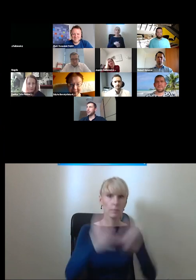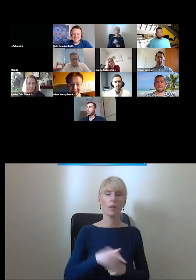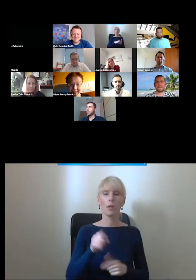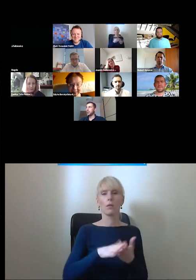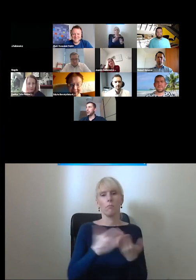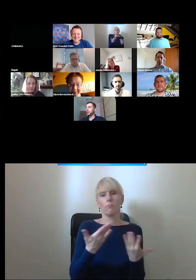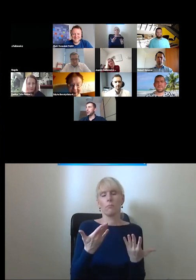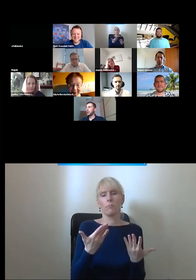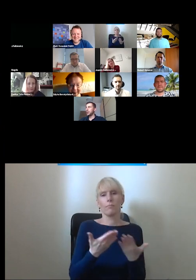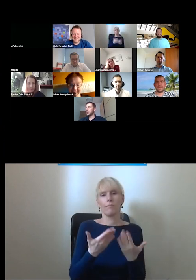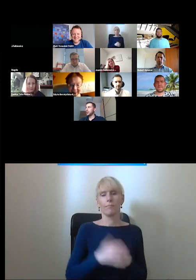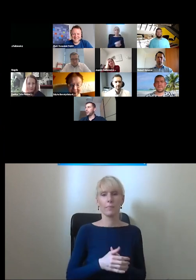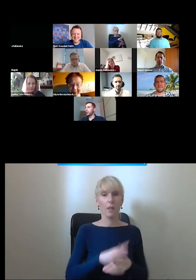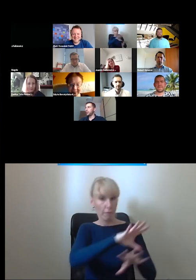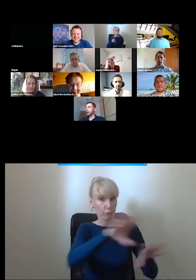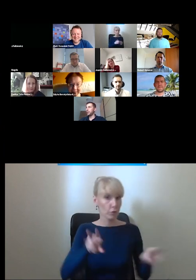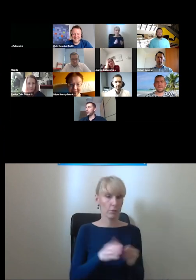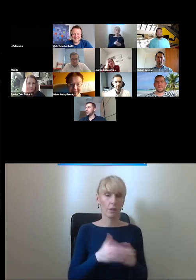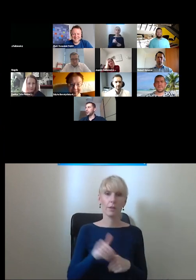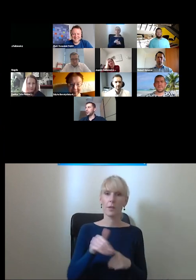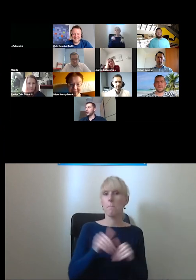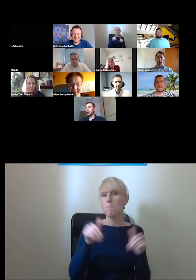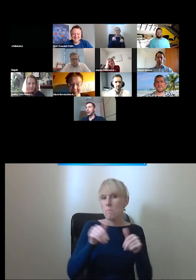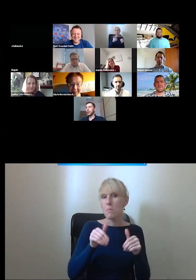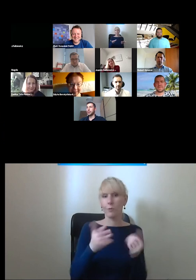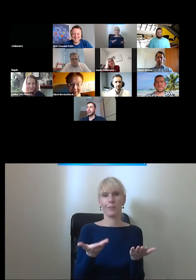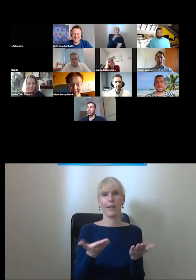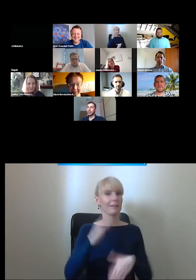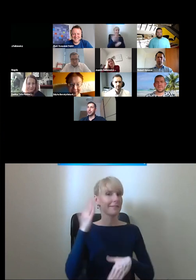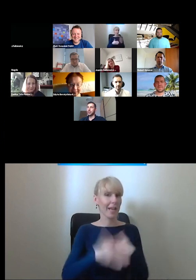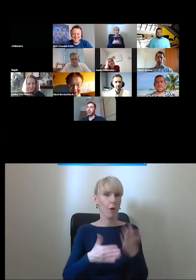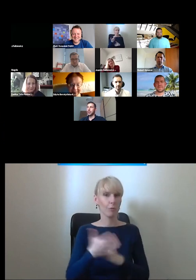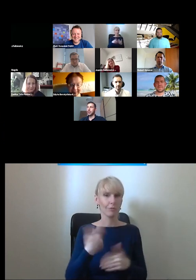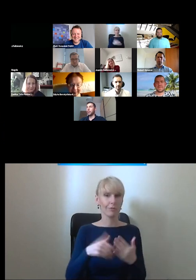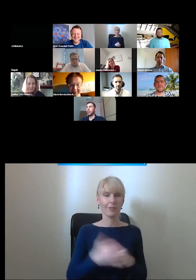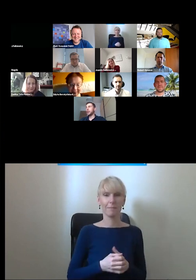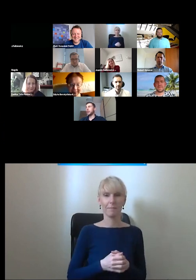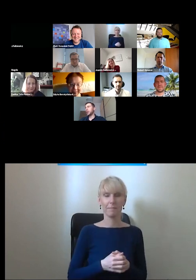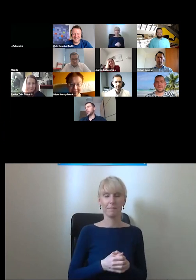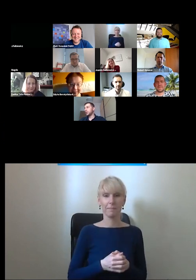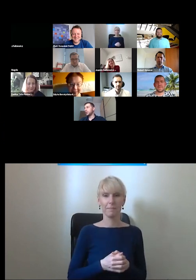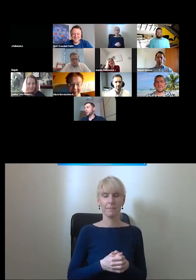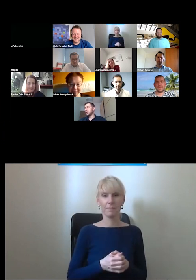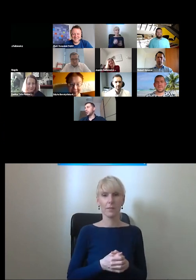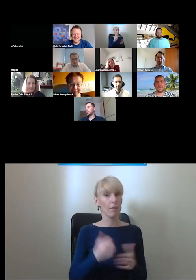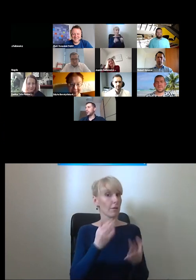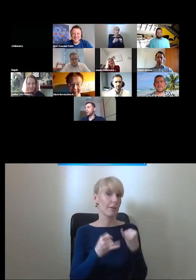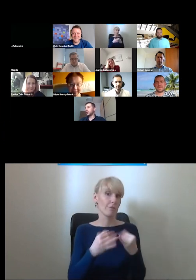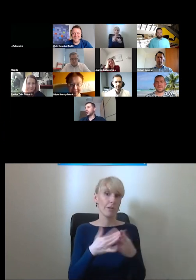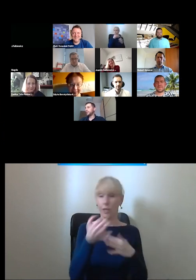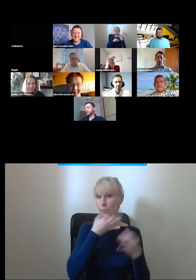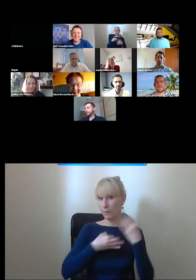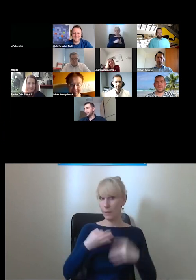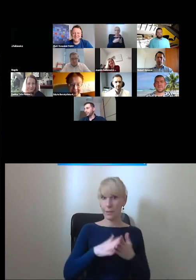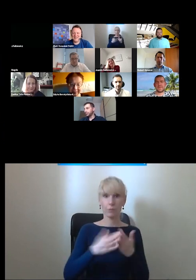wakacjami zakończę swoją aktywność dziękuję bardzo i jakby były jakieś pytania to oczywiście zapraszam do